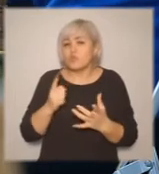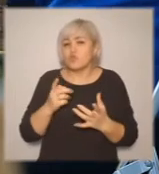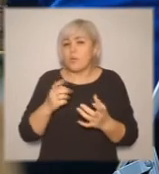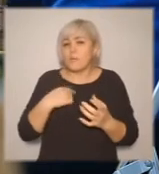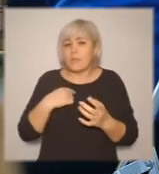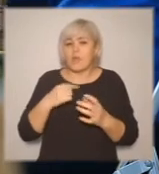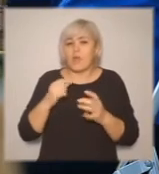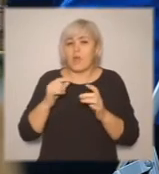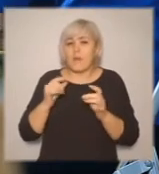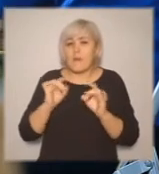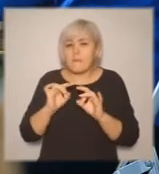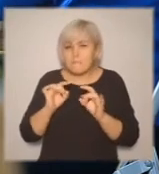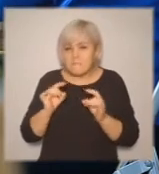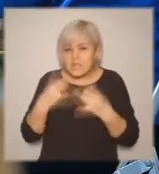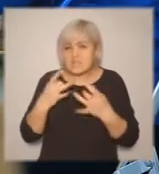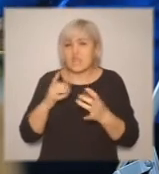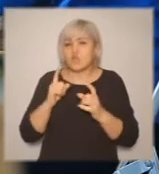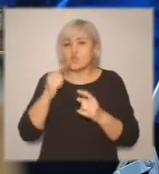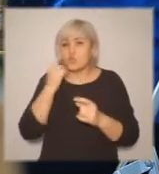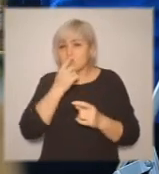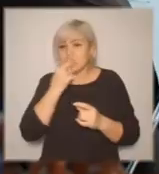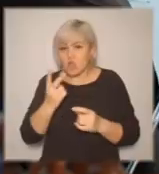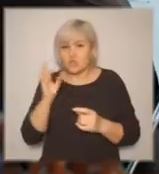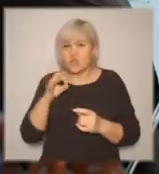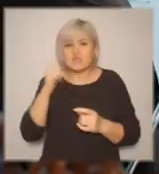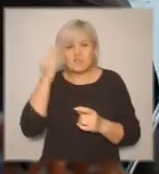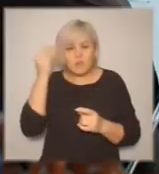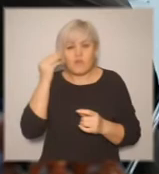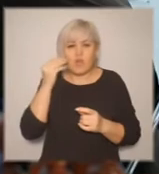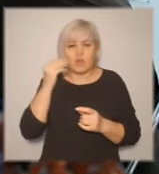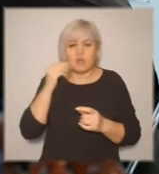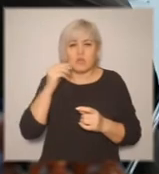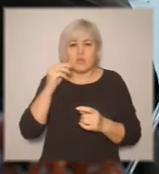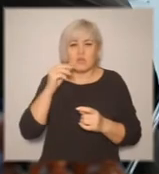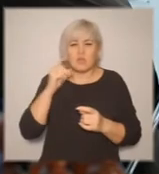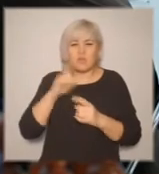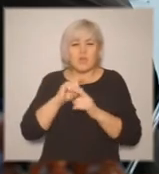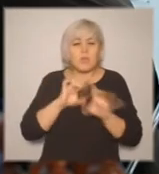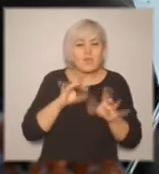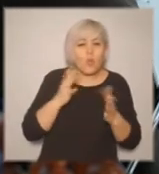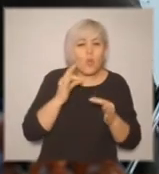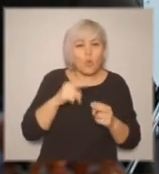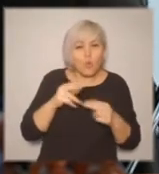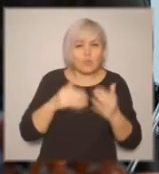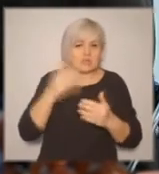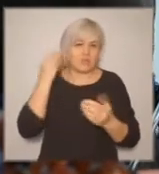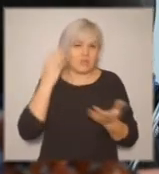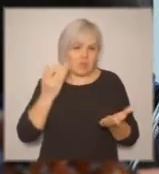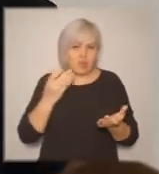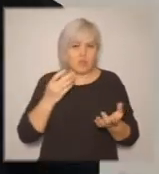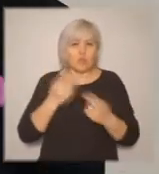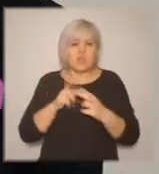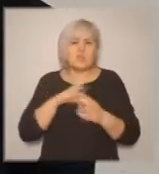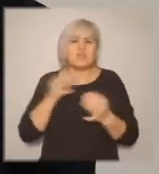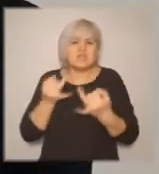зрячие зачастую забывают описывать ход, который они сделали. Эмоциональной составляющей именно поединка не хватает.